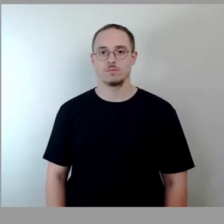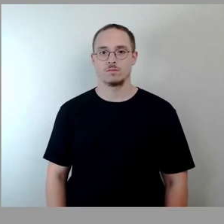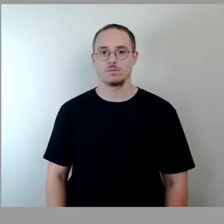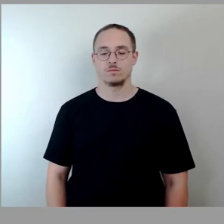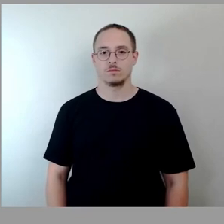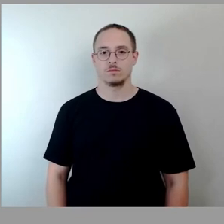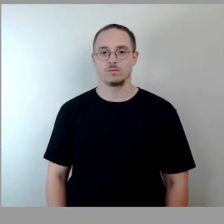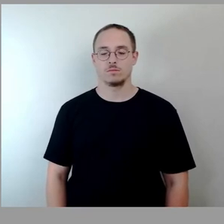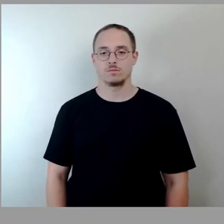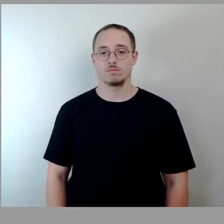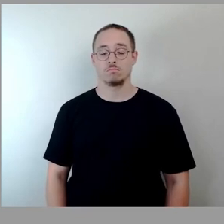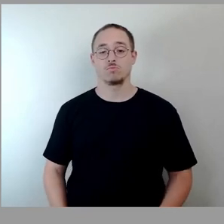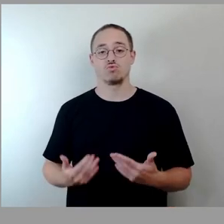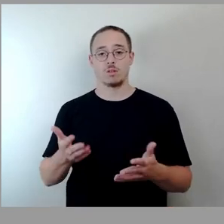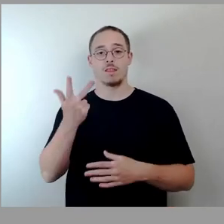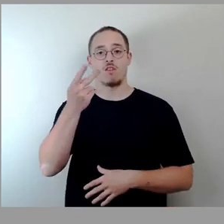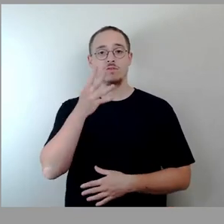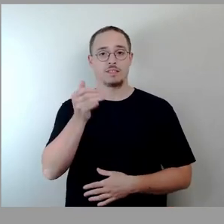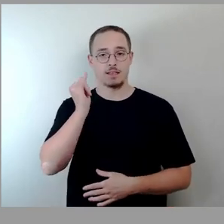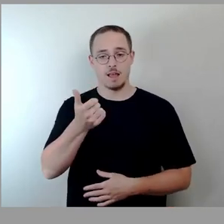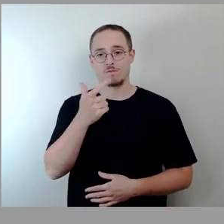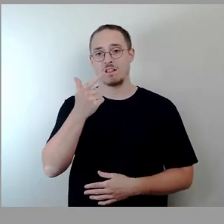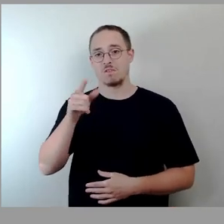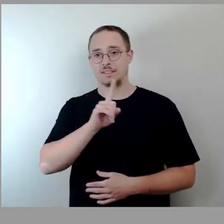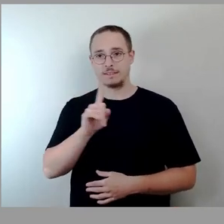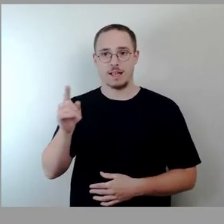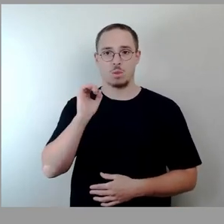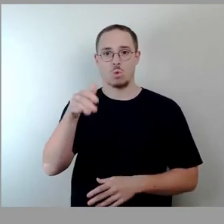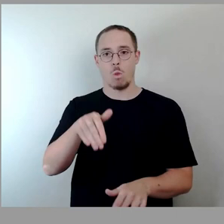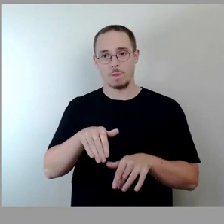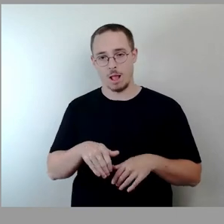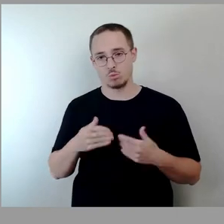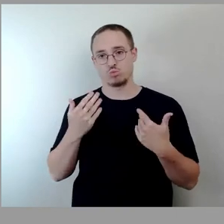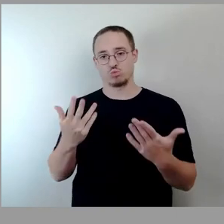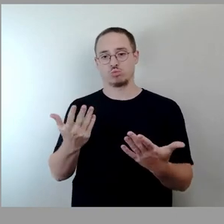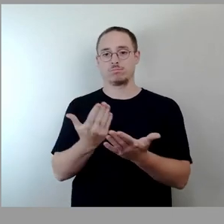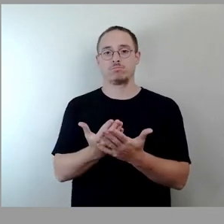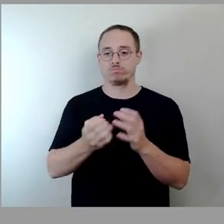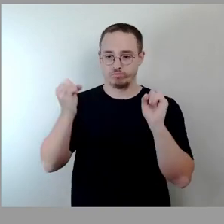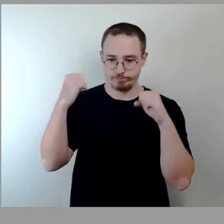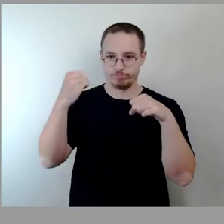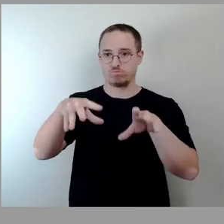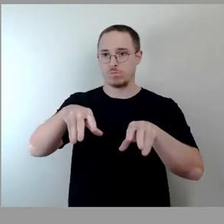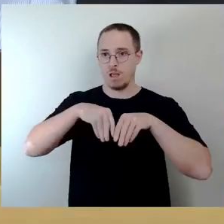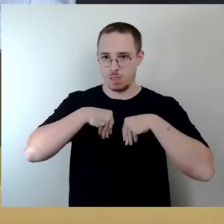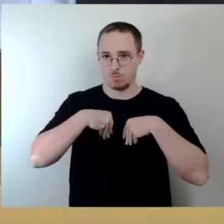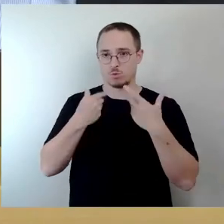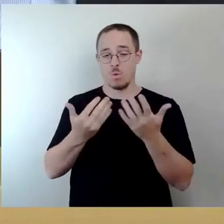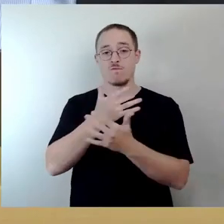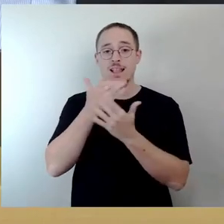Der hat mit 43, ja, 22, nein, null Enthaltungen eine entsprechende Mehrheit bekommen. Vielen Dank.